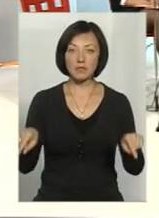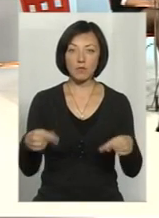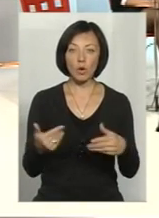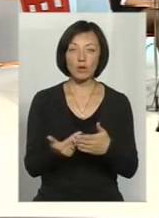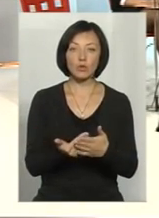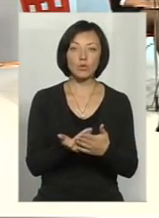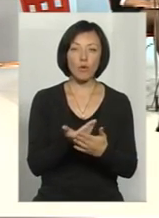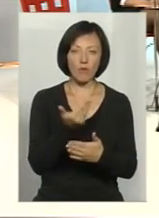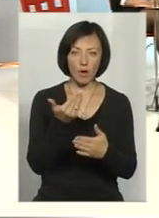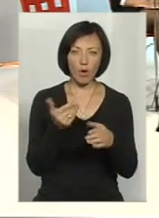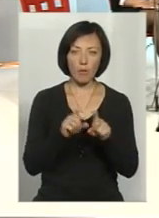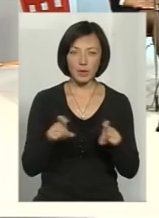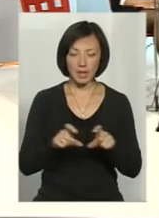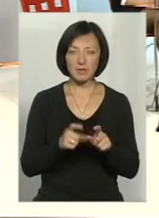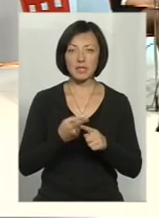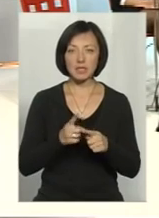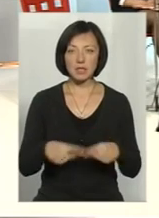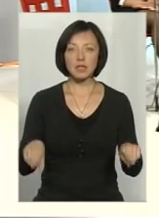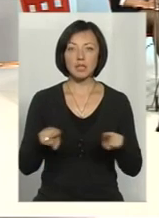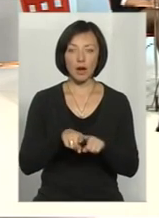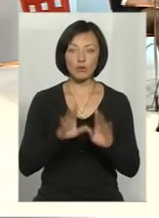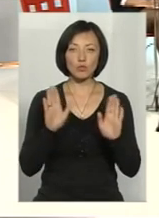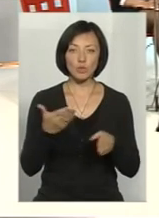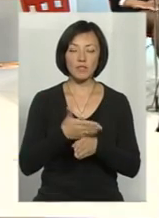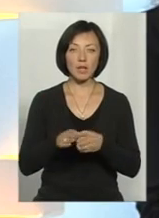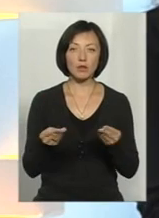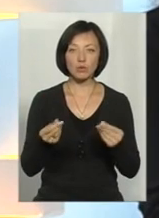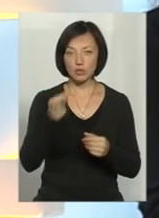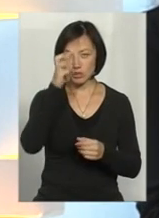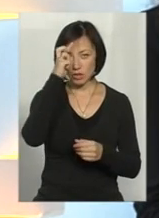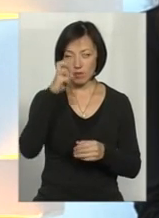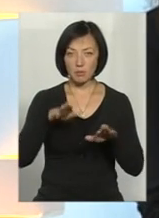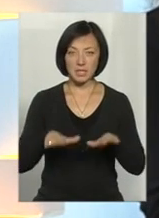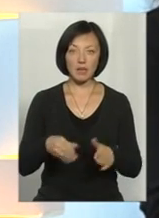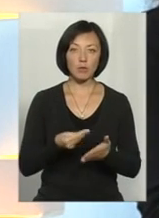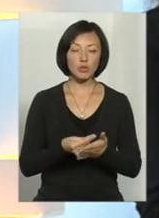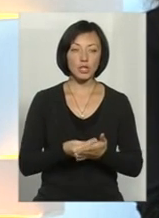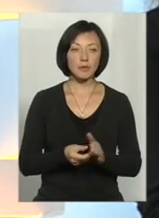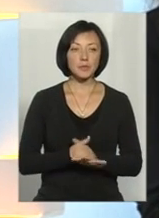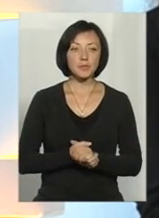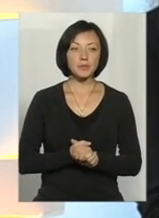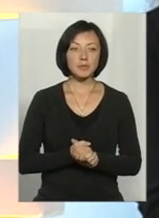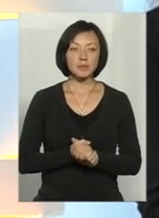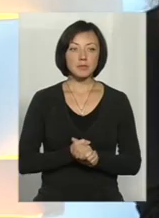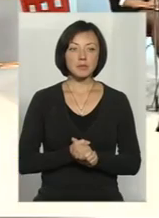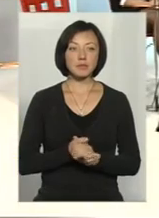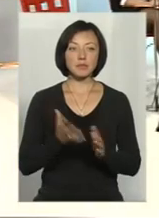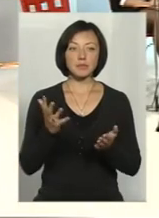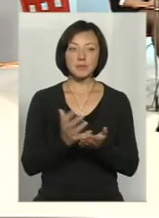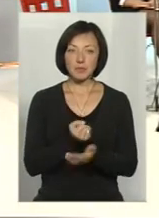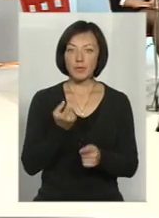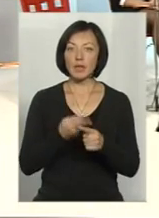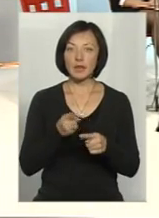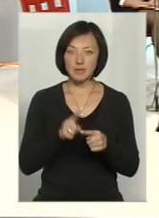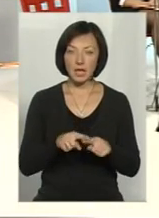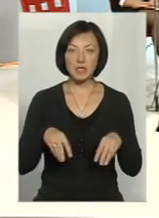'єктів продозаповідного фонду, і на це також будуть виділятися кошти державного та місцевих бюджетів. Тобто, виходить, що оця